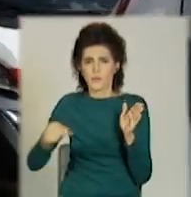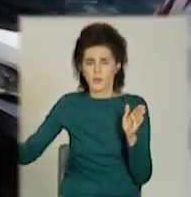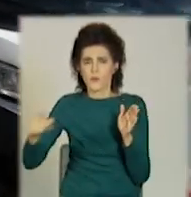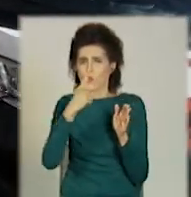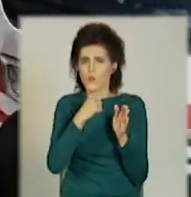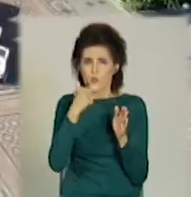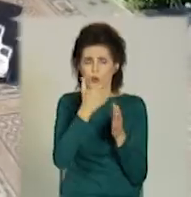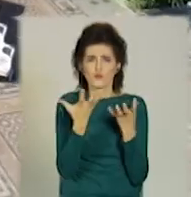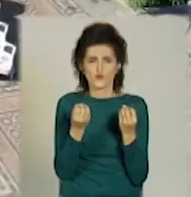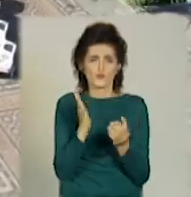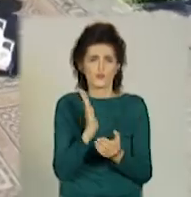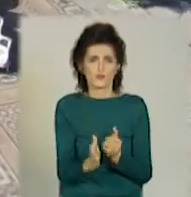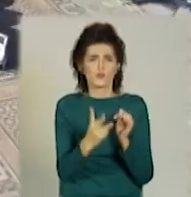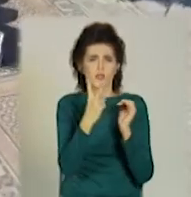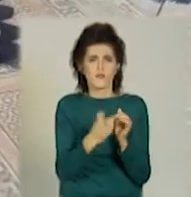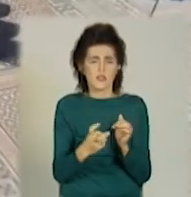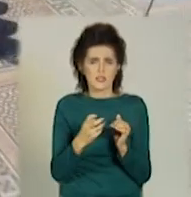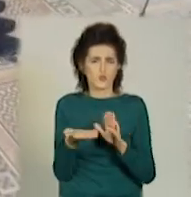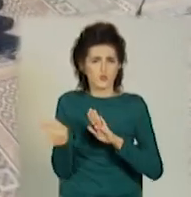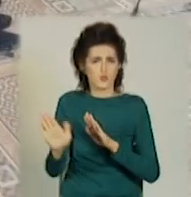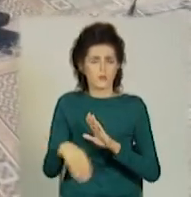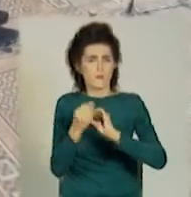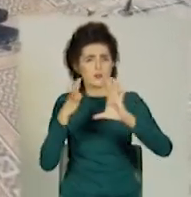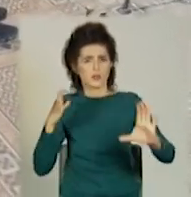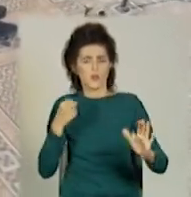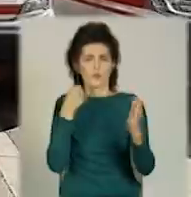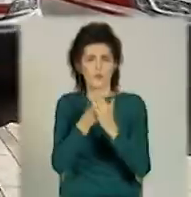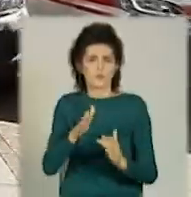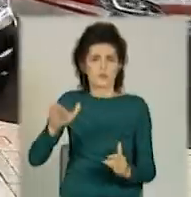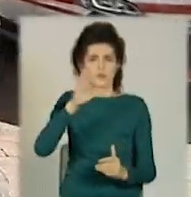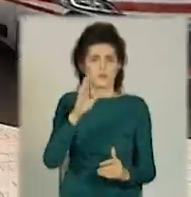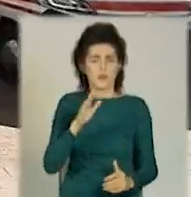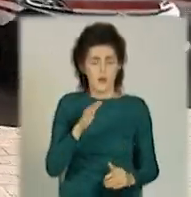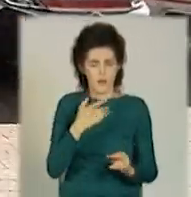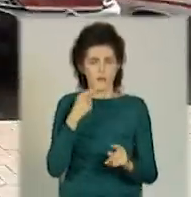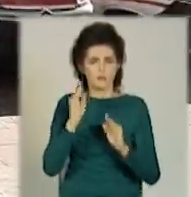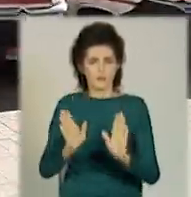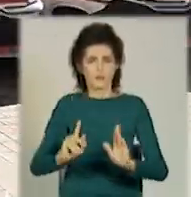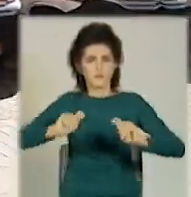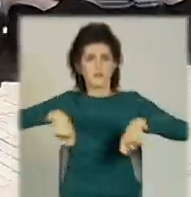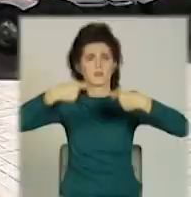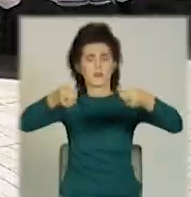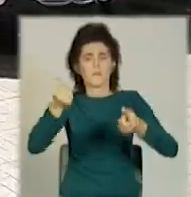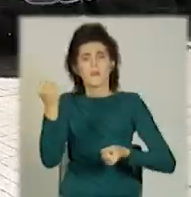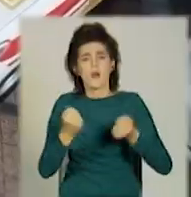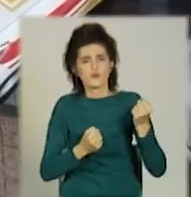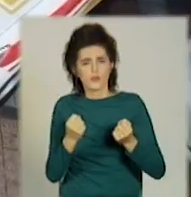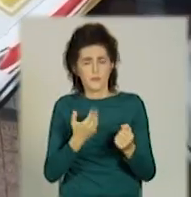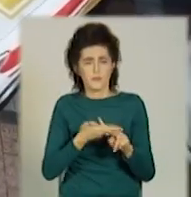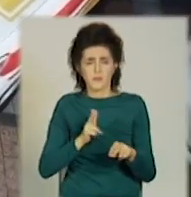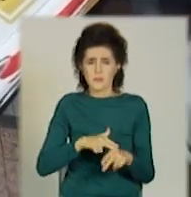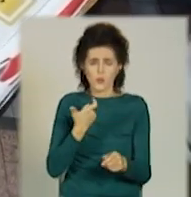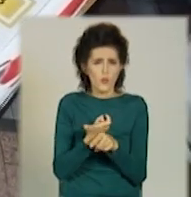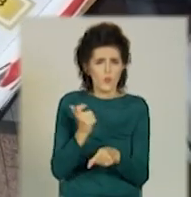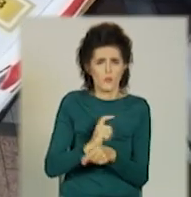проєкту 200 швидких для України до Заходу, Сходу, Півдня та Півночі країни передадуть ще 100 автівок. Така кількість